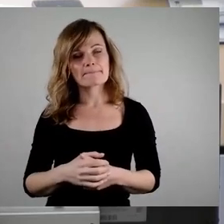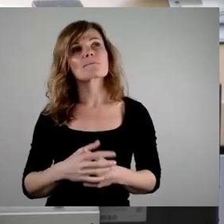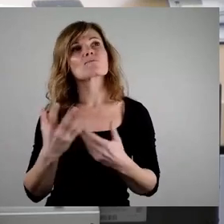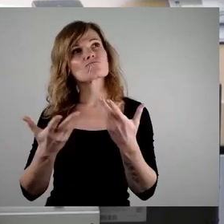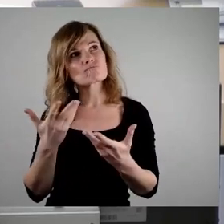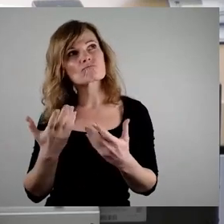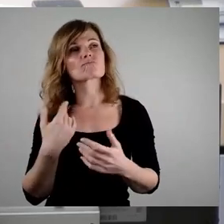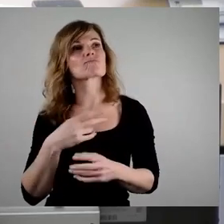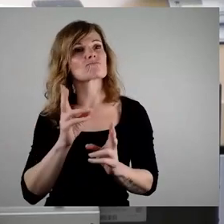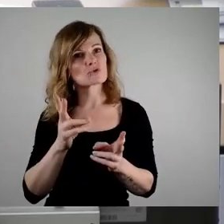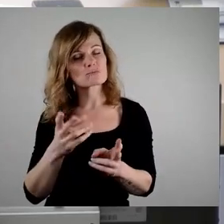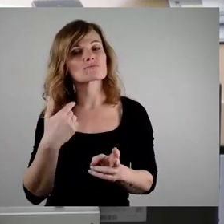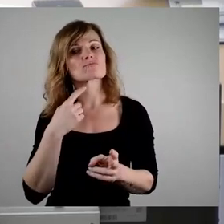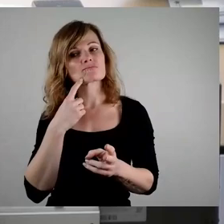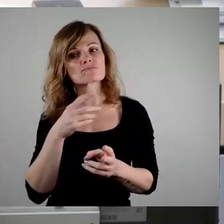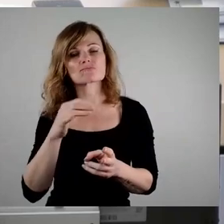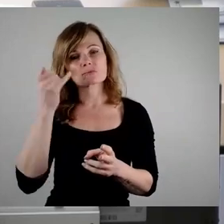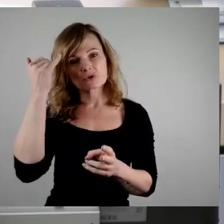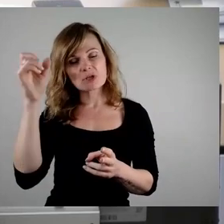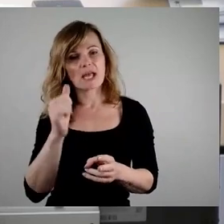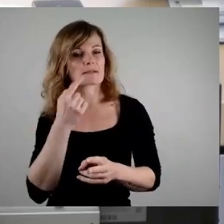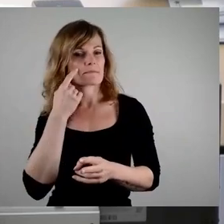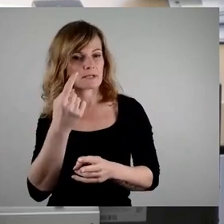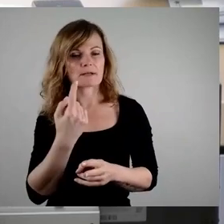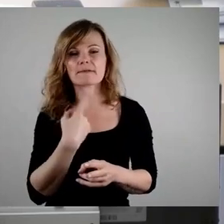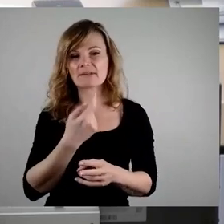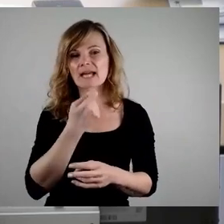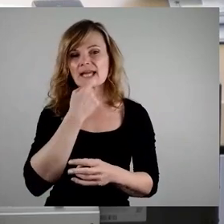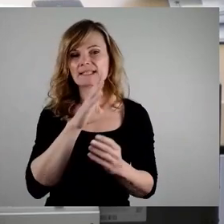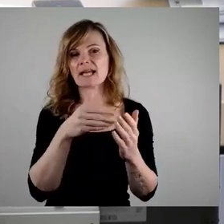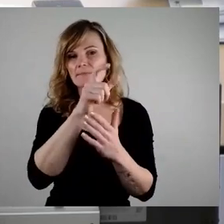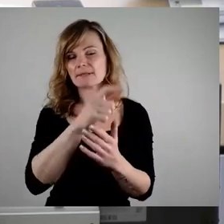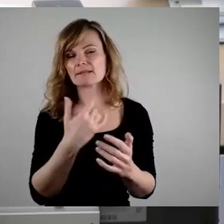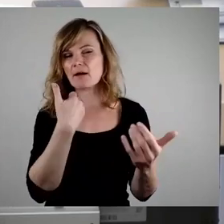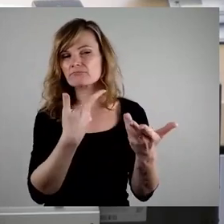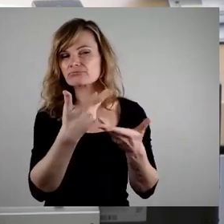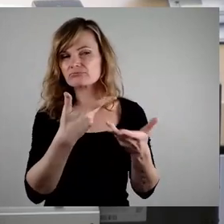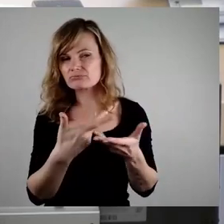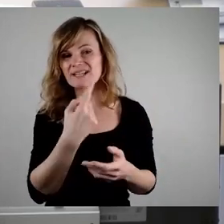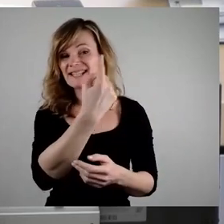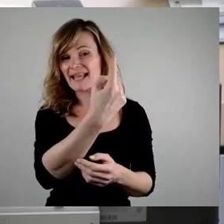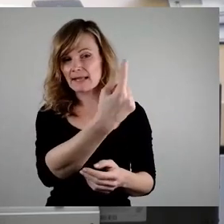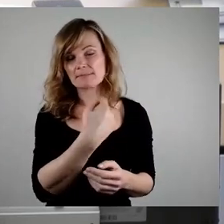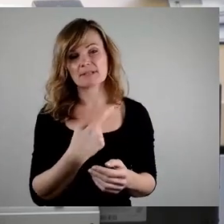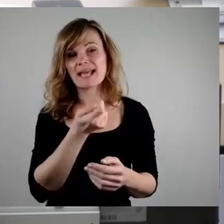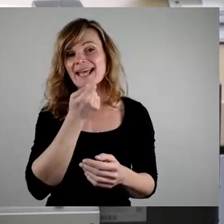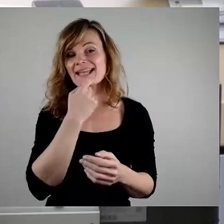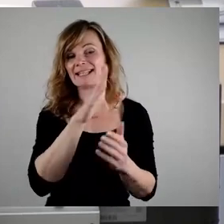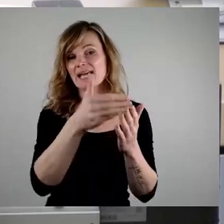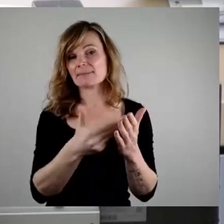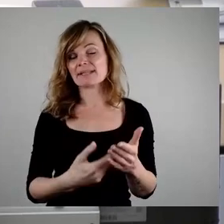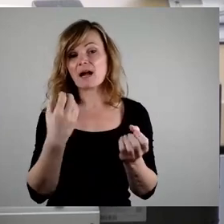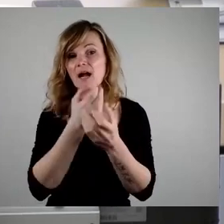ersten Blick. Unsere Gespräche mit Essensanbietern haben aber eins gezeigt. Die Essensanbieter haben sehr klare eigene